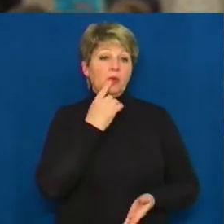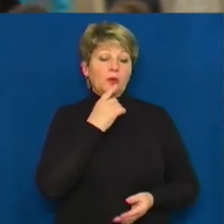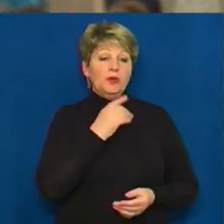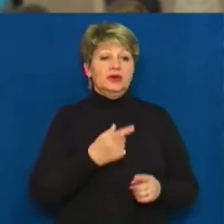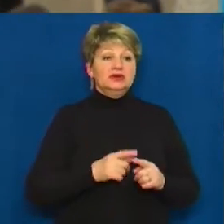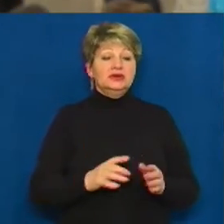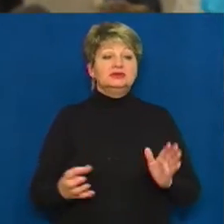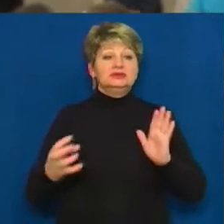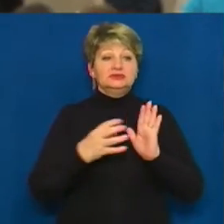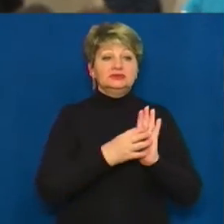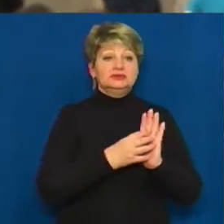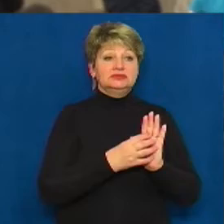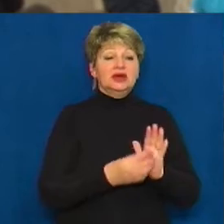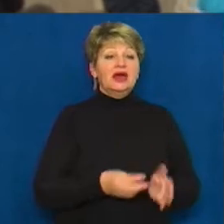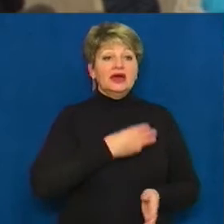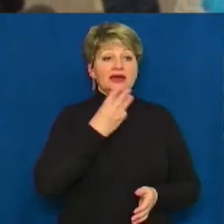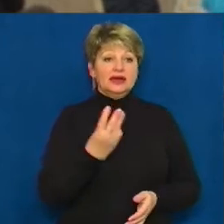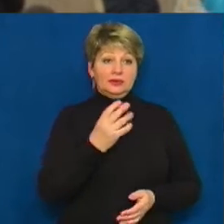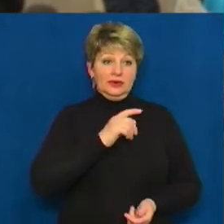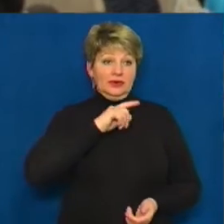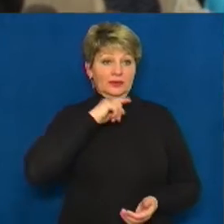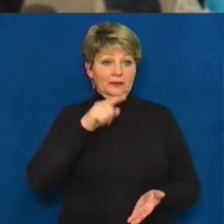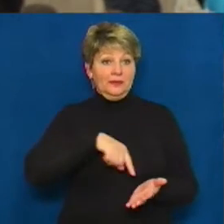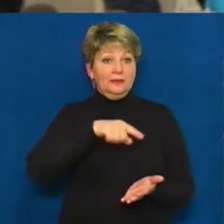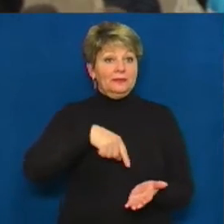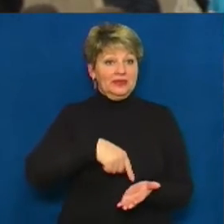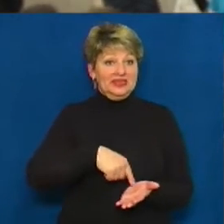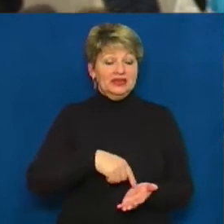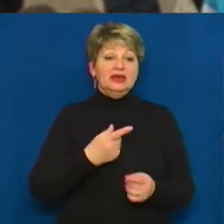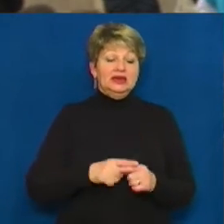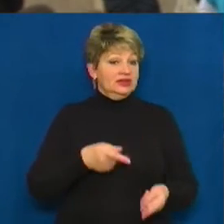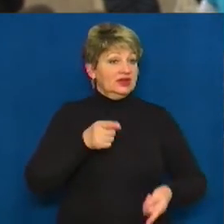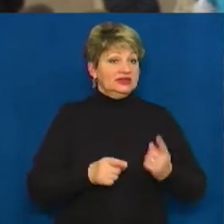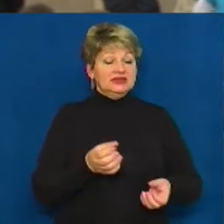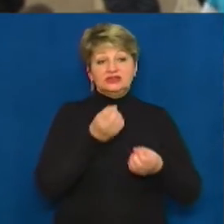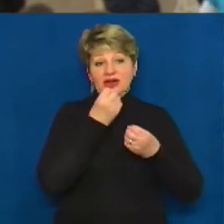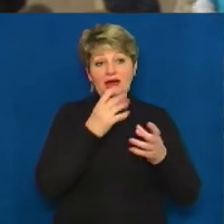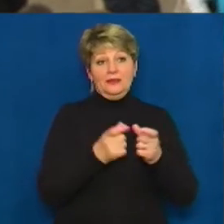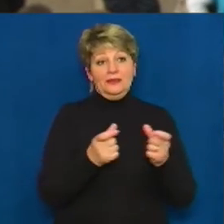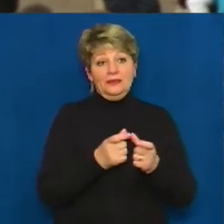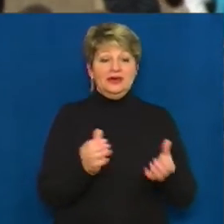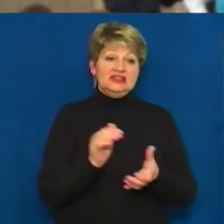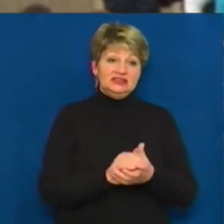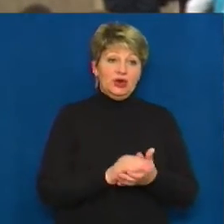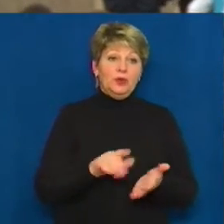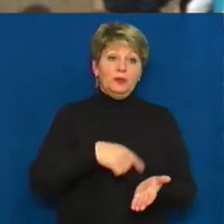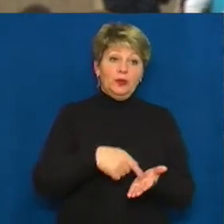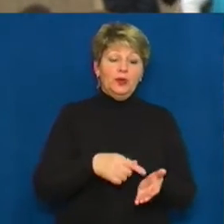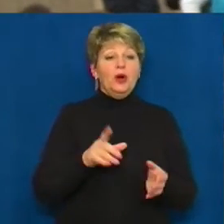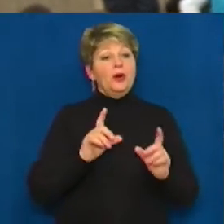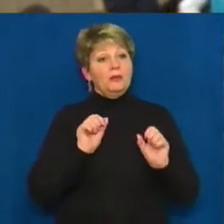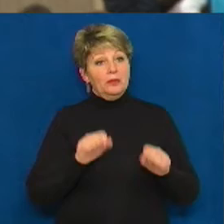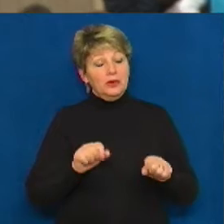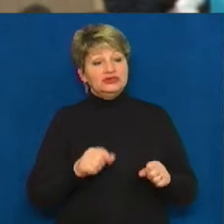гербу міста. Адже це дійсно показує, що гарний квиток і з якого ми міст. Тобто є можливість поїхати до Львова,